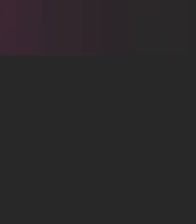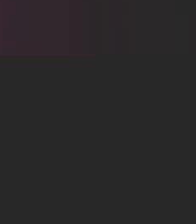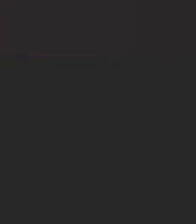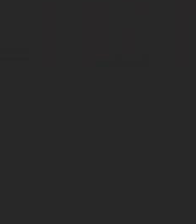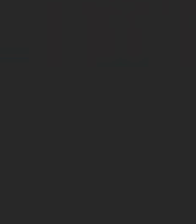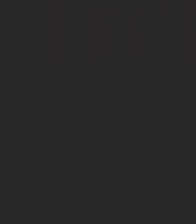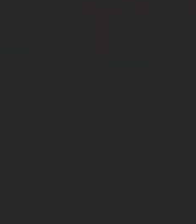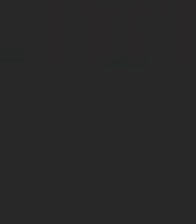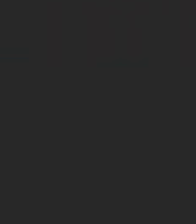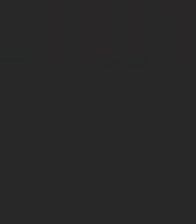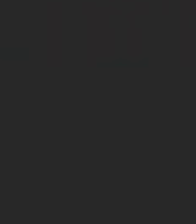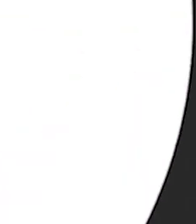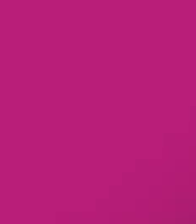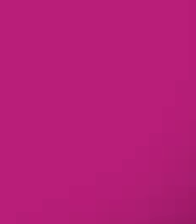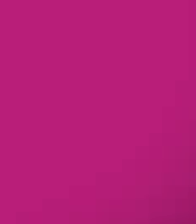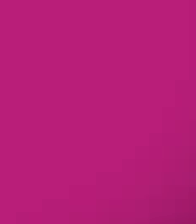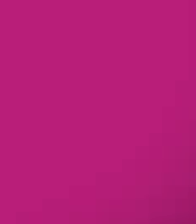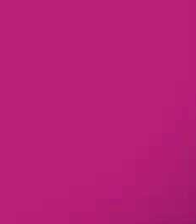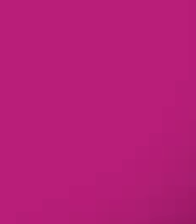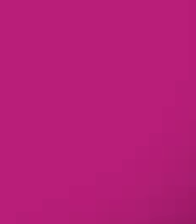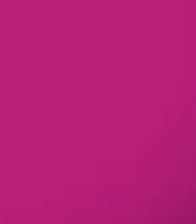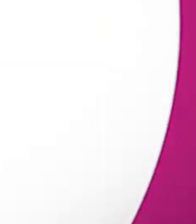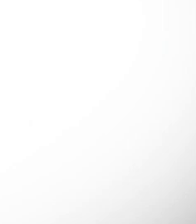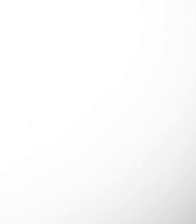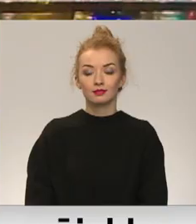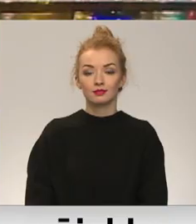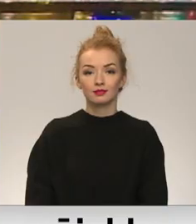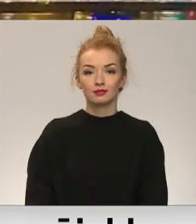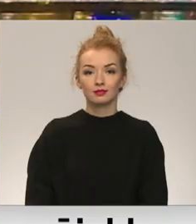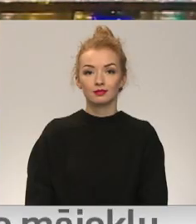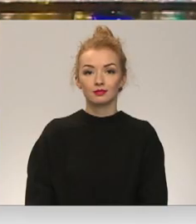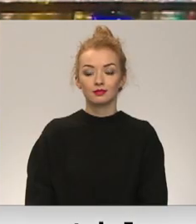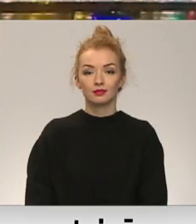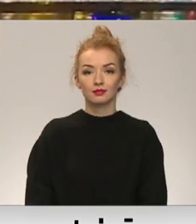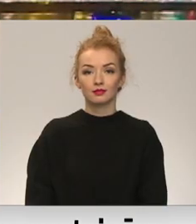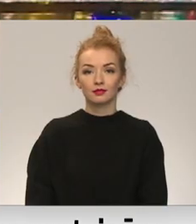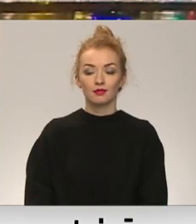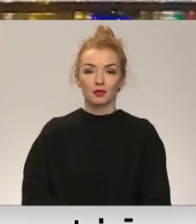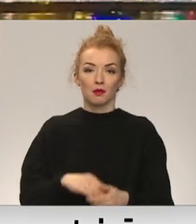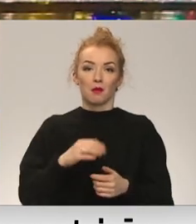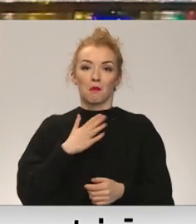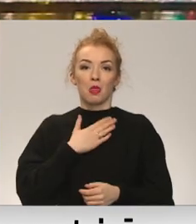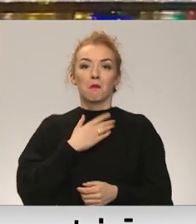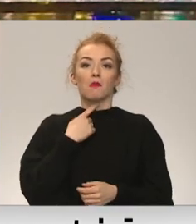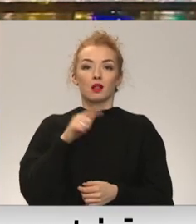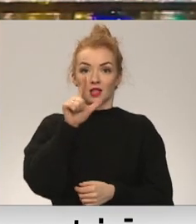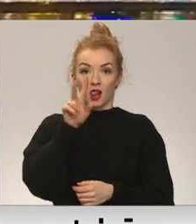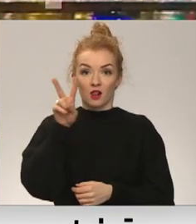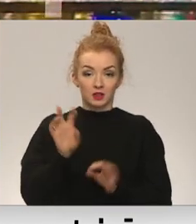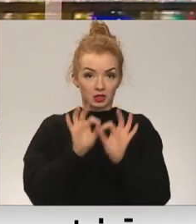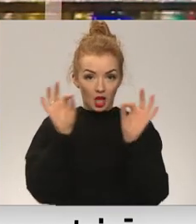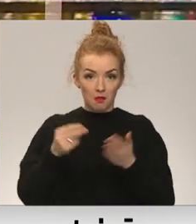Re! Viss ēters ir te! Portālā Mana Balss LV sākt